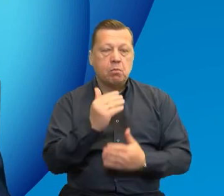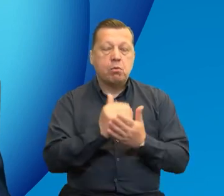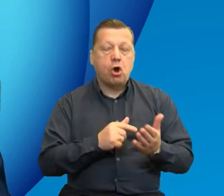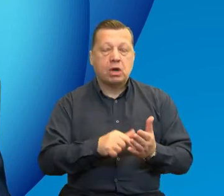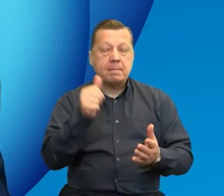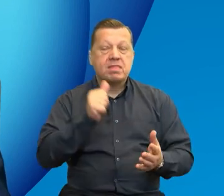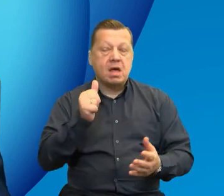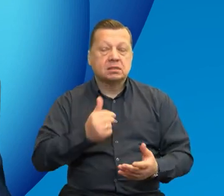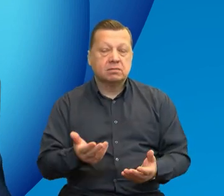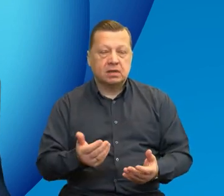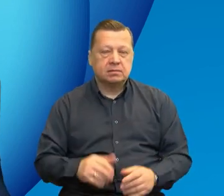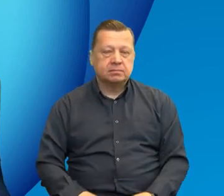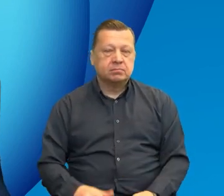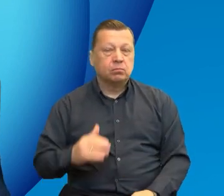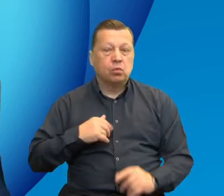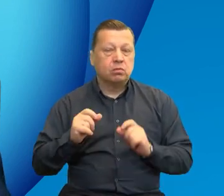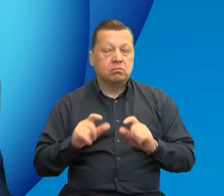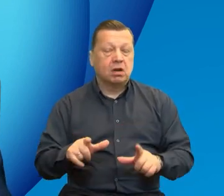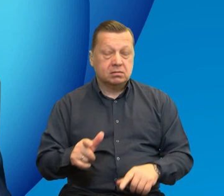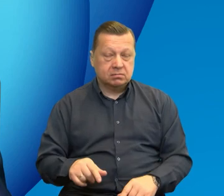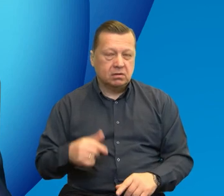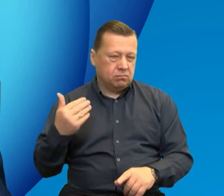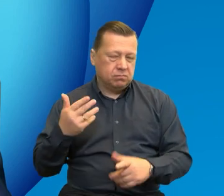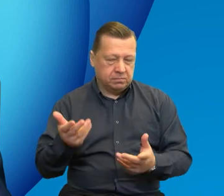programu, który pojawił się w materiale o projekcie.